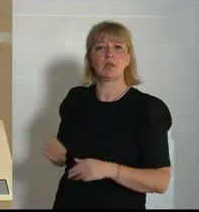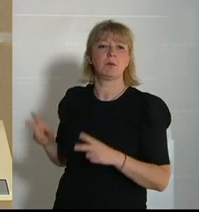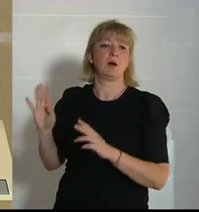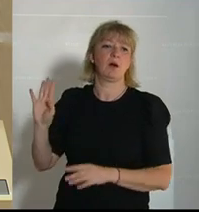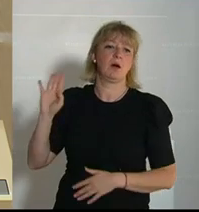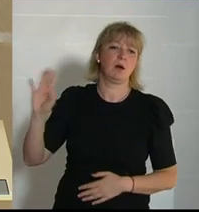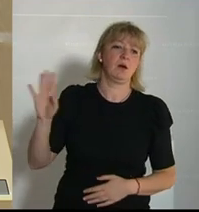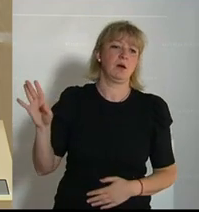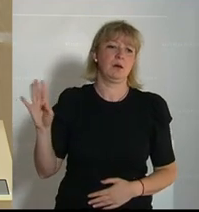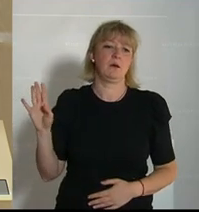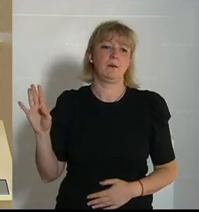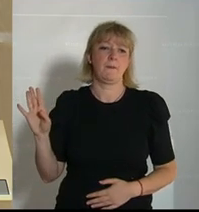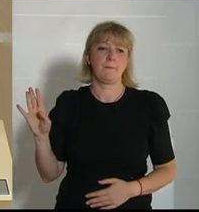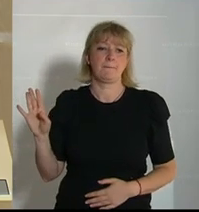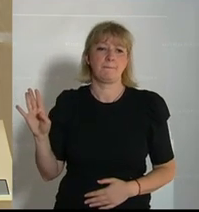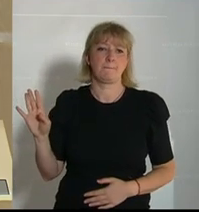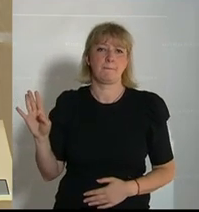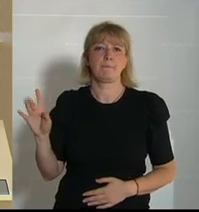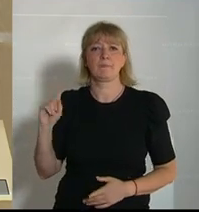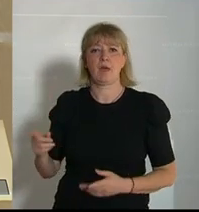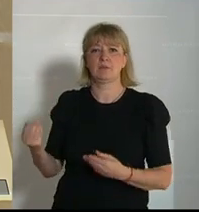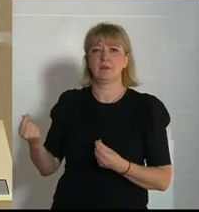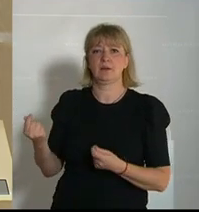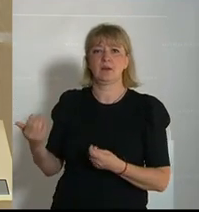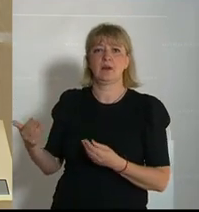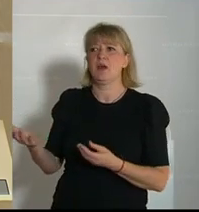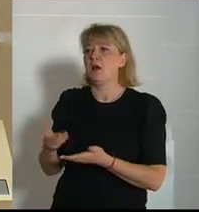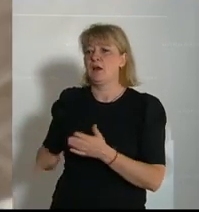Auslagen ersetzt bekommen.